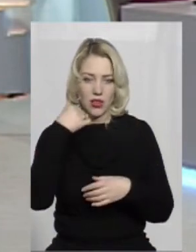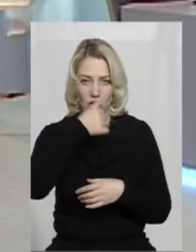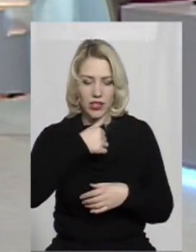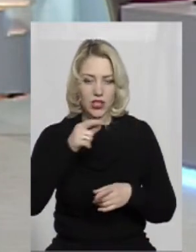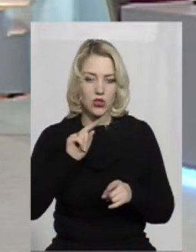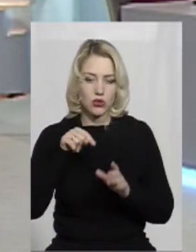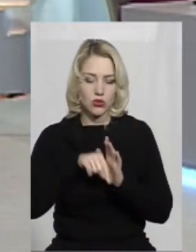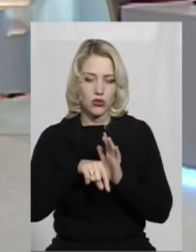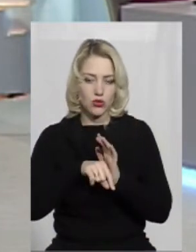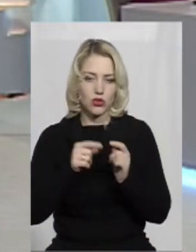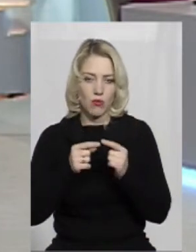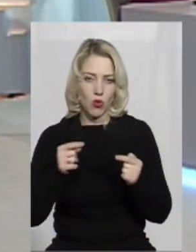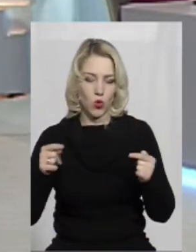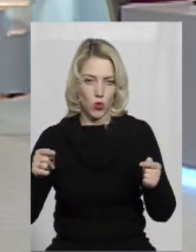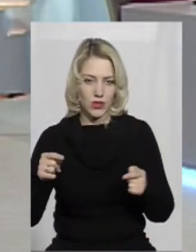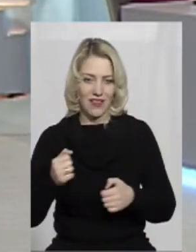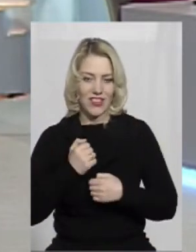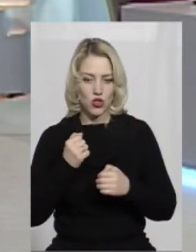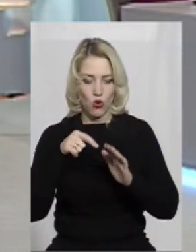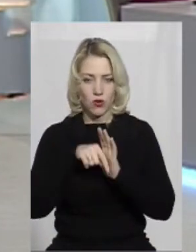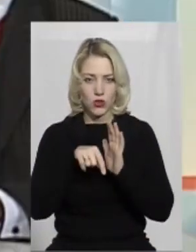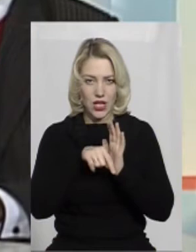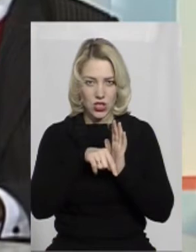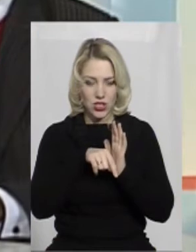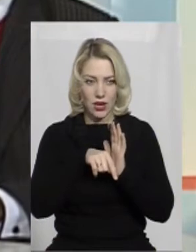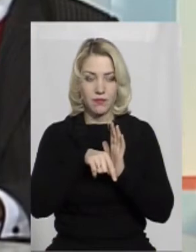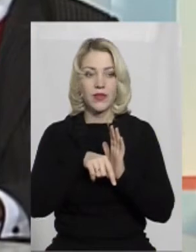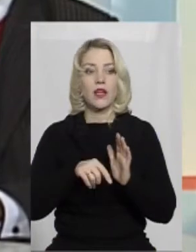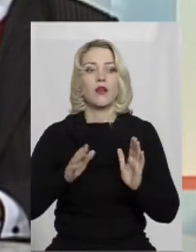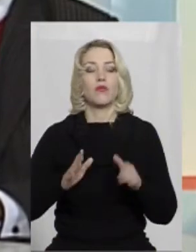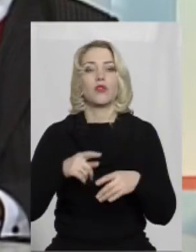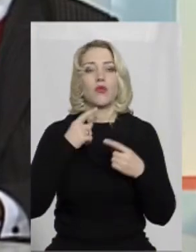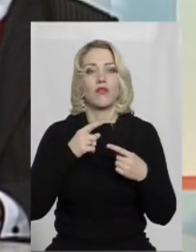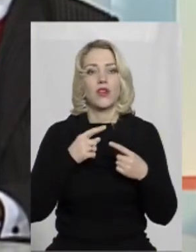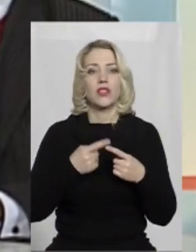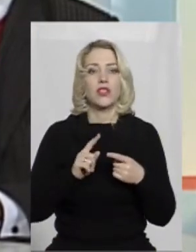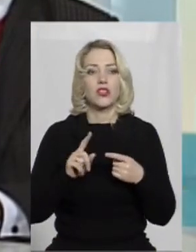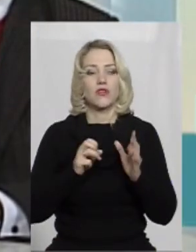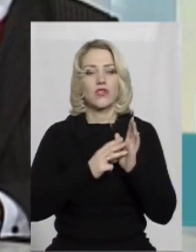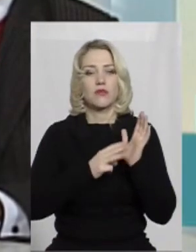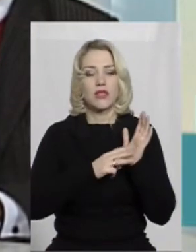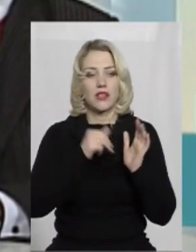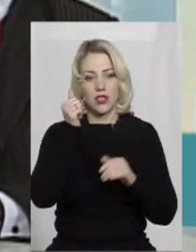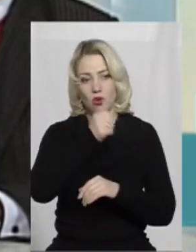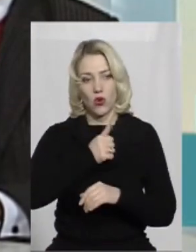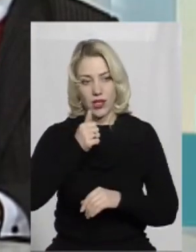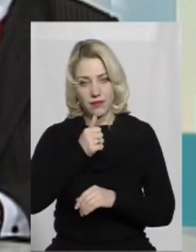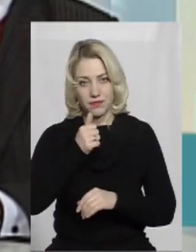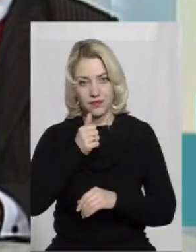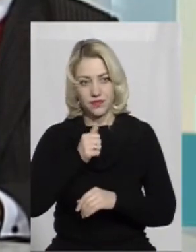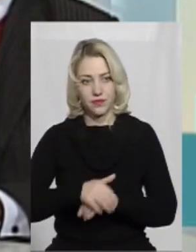Що стосовно продукції військового значення, то, будемо так казати, в 80-ті роки,